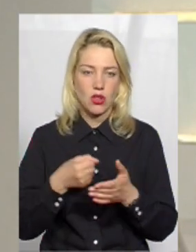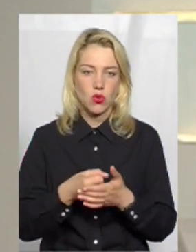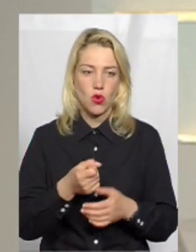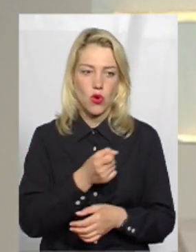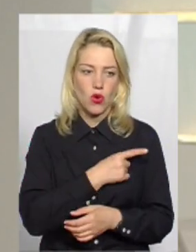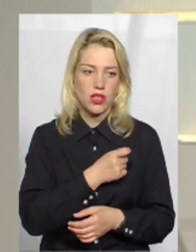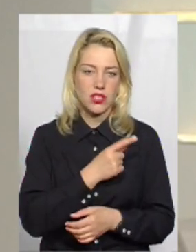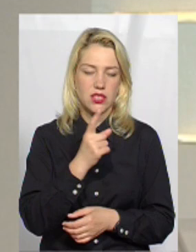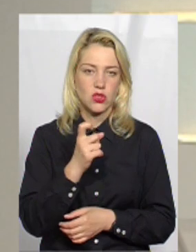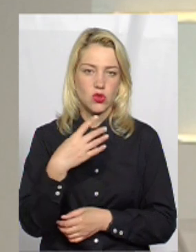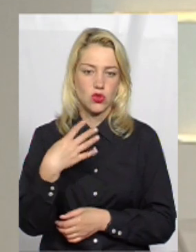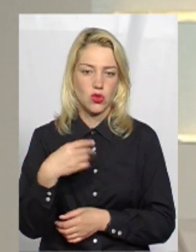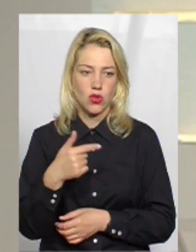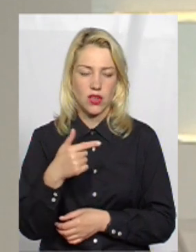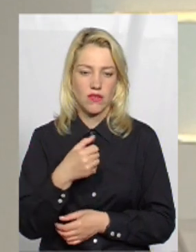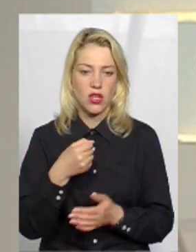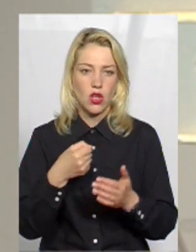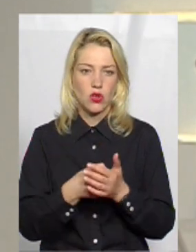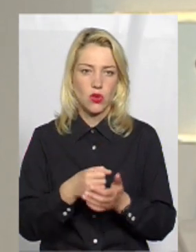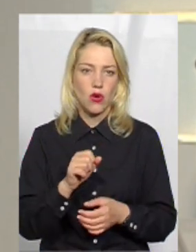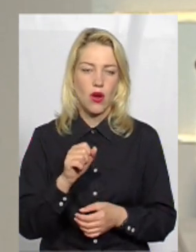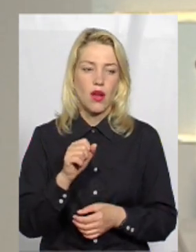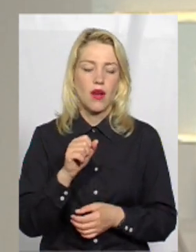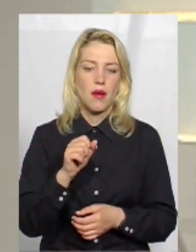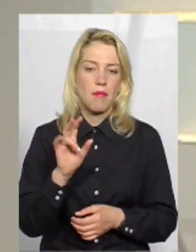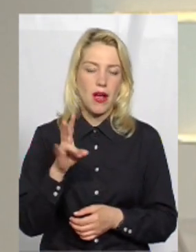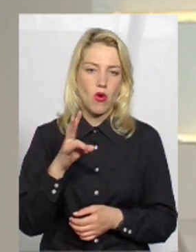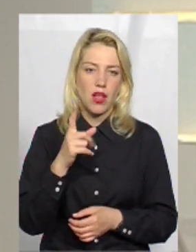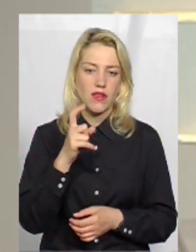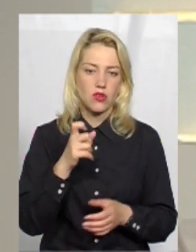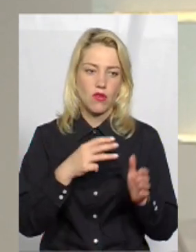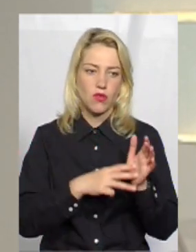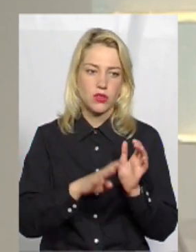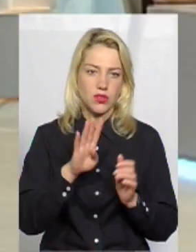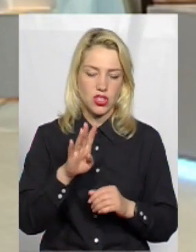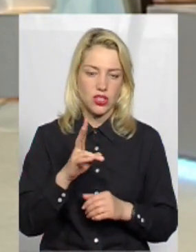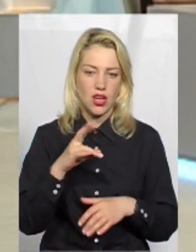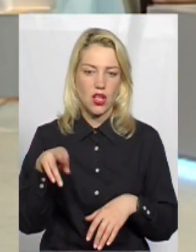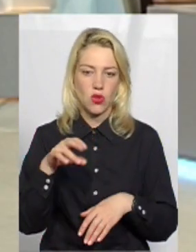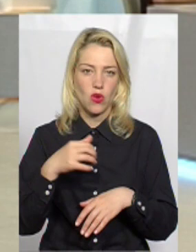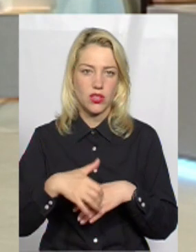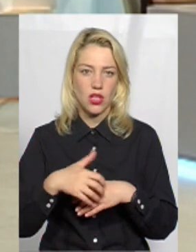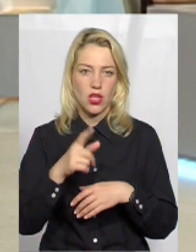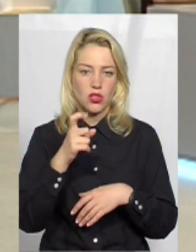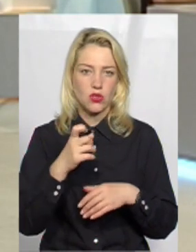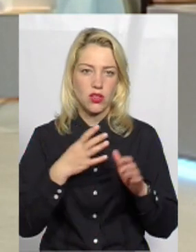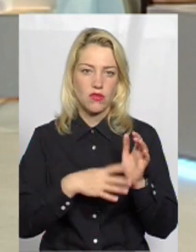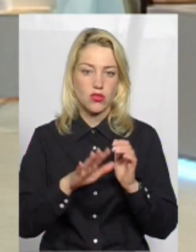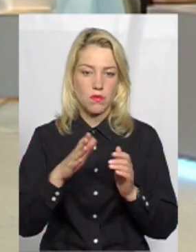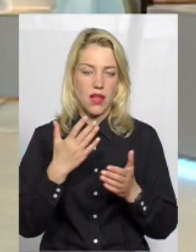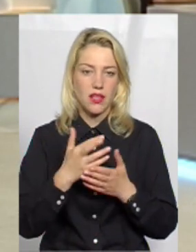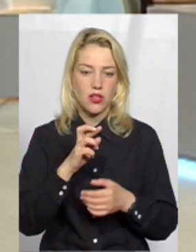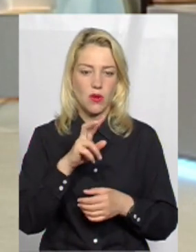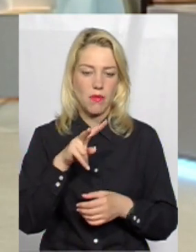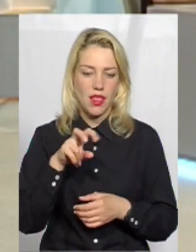який обідеється в 140 гривень, до Миколаєва – 184, до Херсону – 195. Якщо їхати на море на Блаблакарі, то це